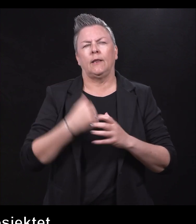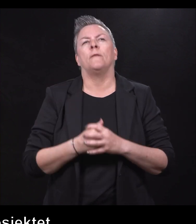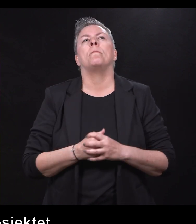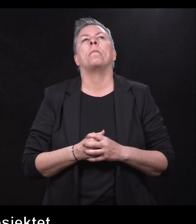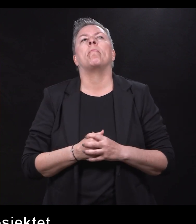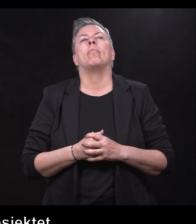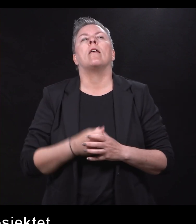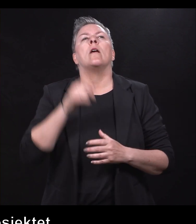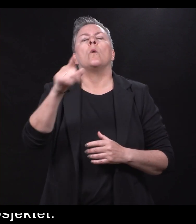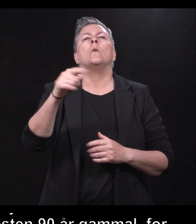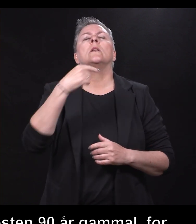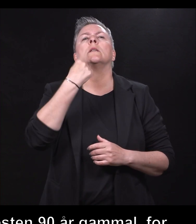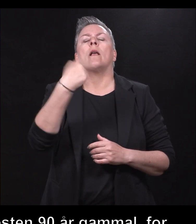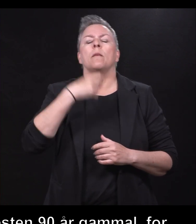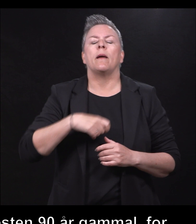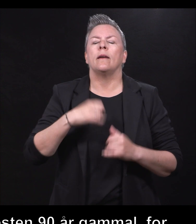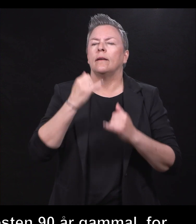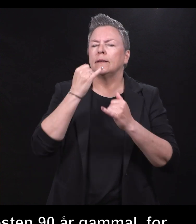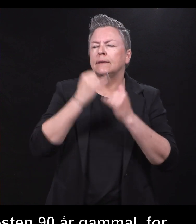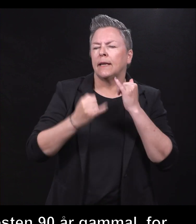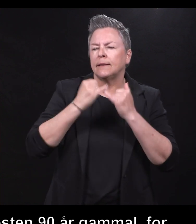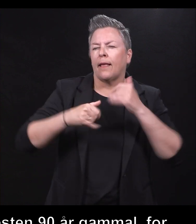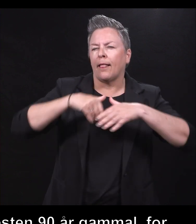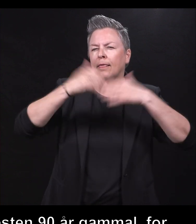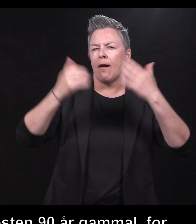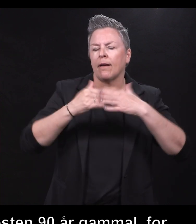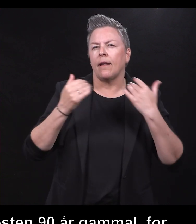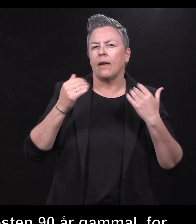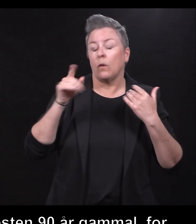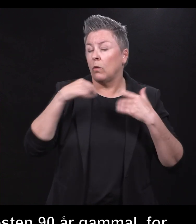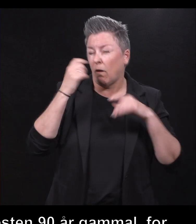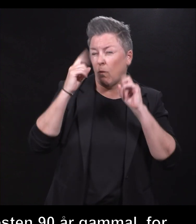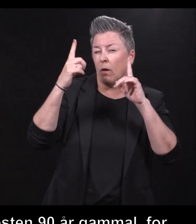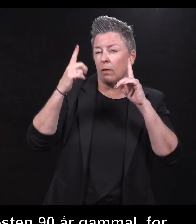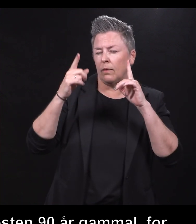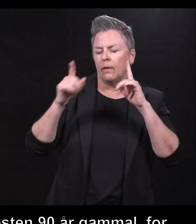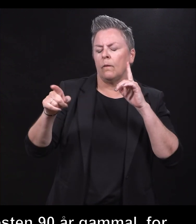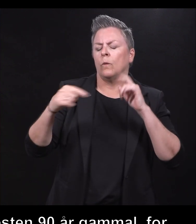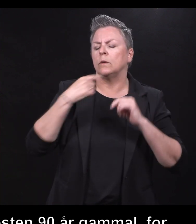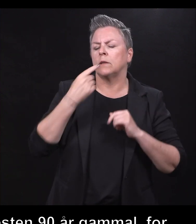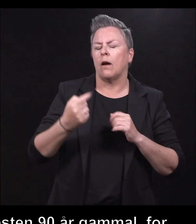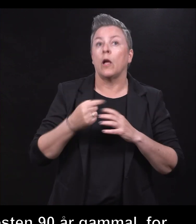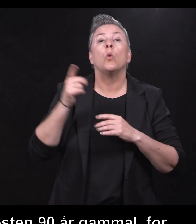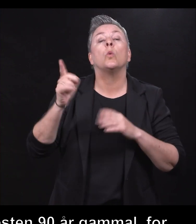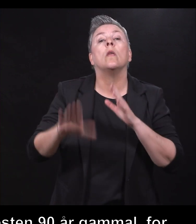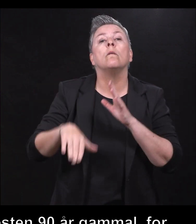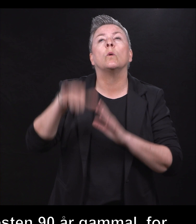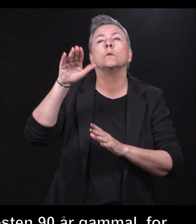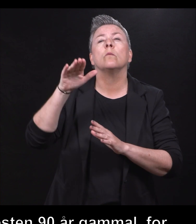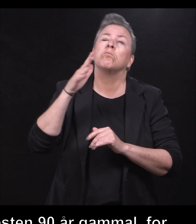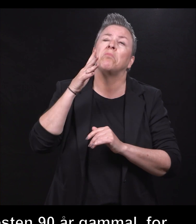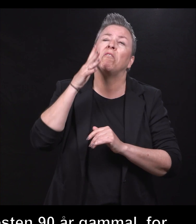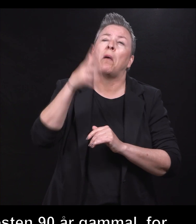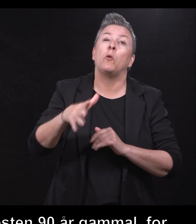så sa hun til meg de siste dagene, hun var i fall våken. Hun var vokst opp cirka 500 meter